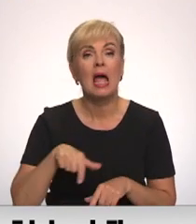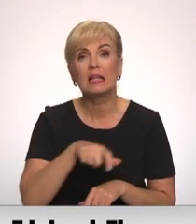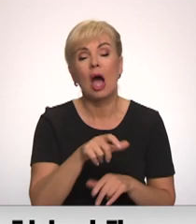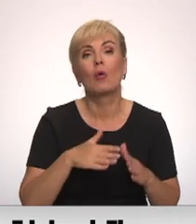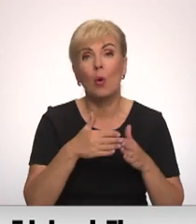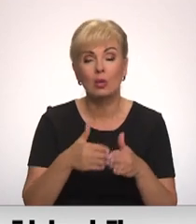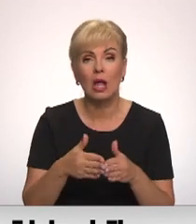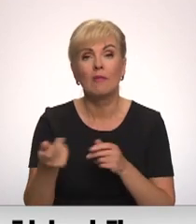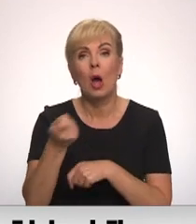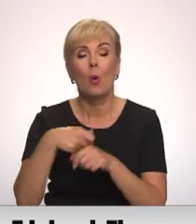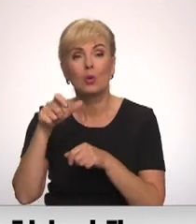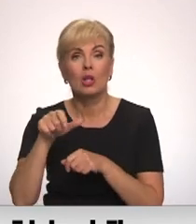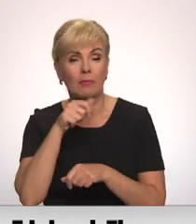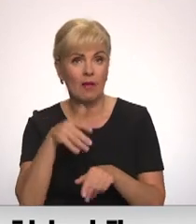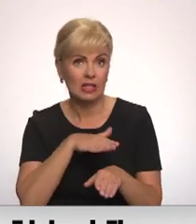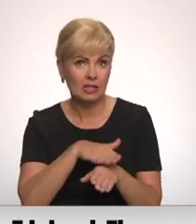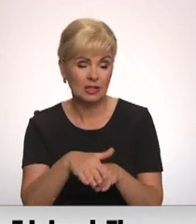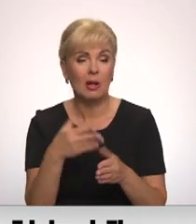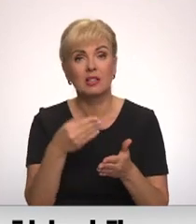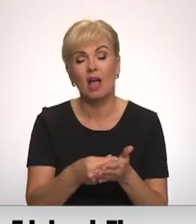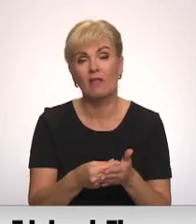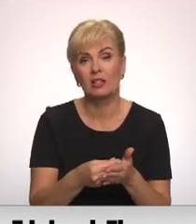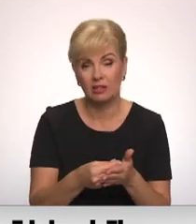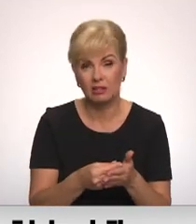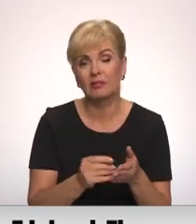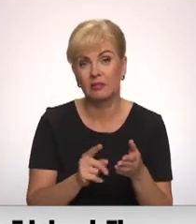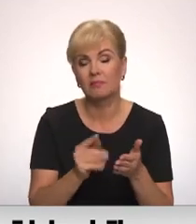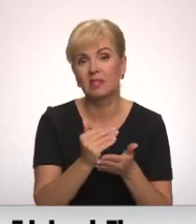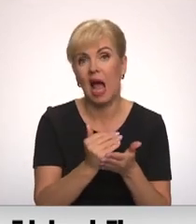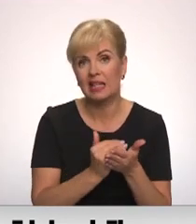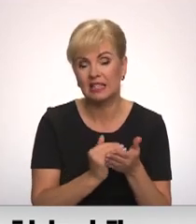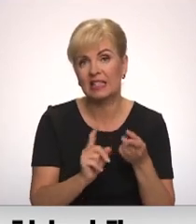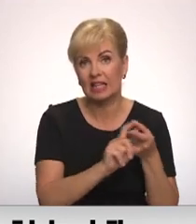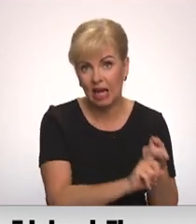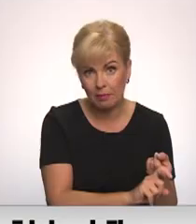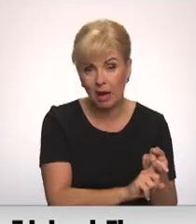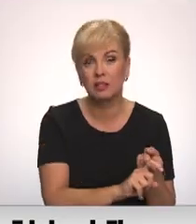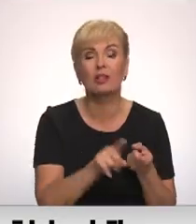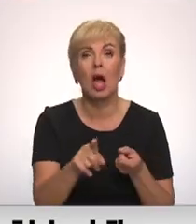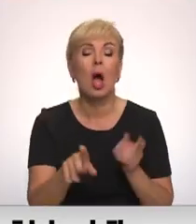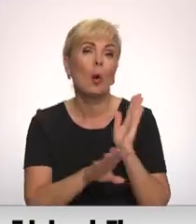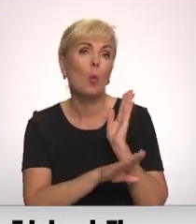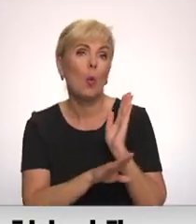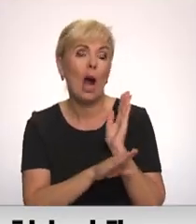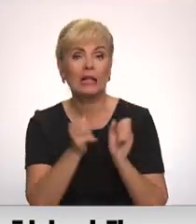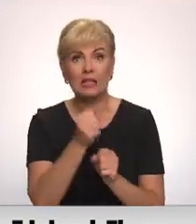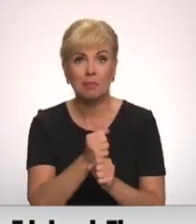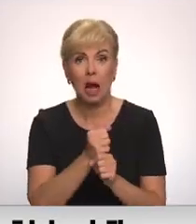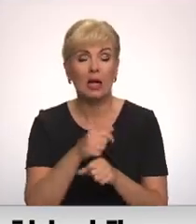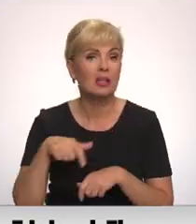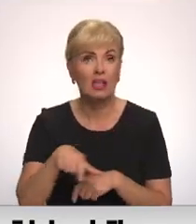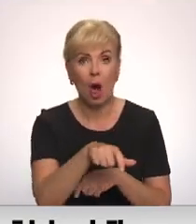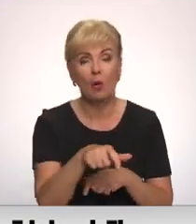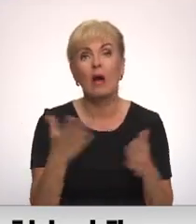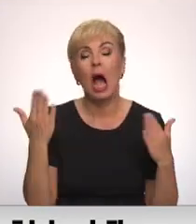uzņēmē nevarēs pilnvērtīgi izpildīt savas saistības. Viesunamā Kalnavoti koknesis pagastā Daugavas viļņos